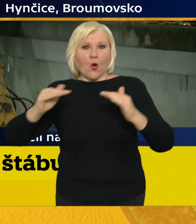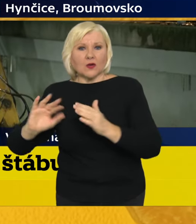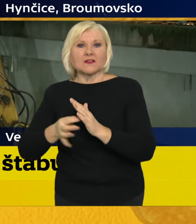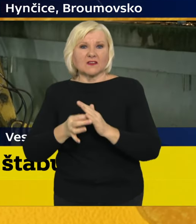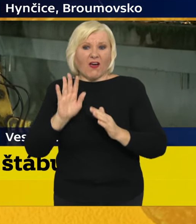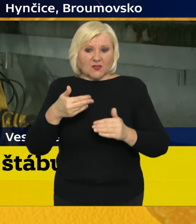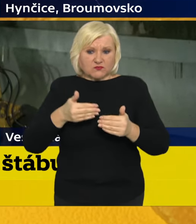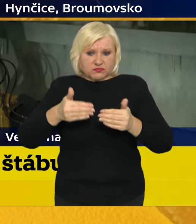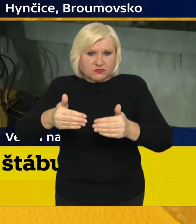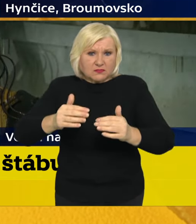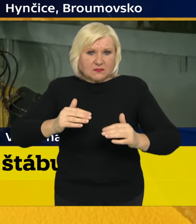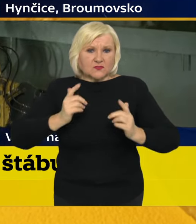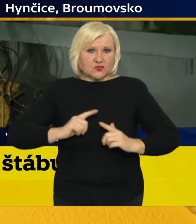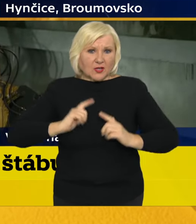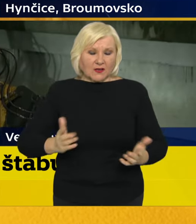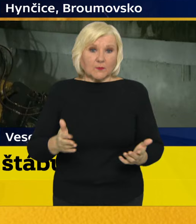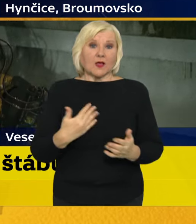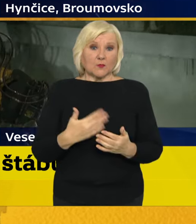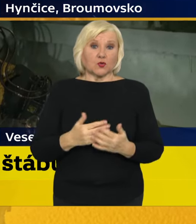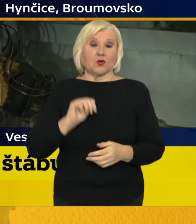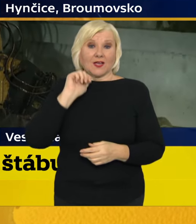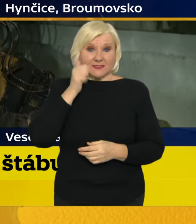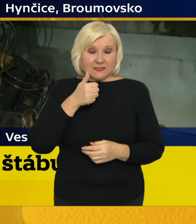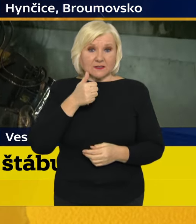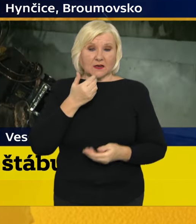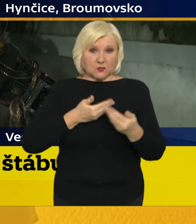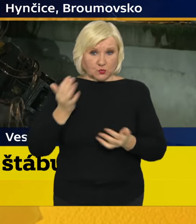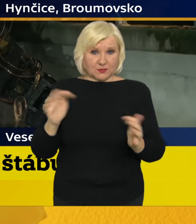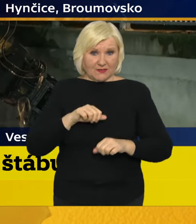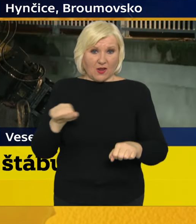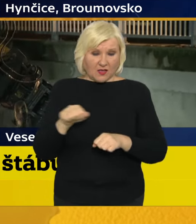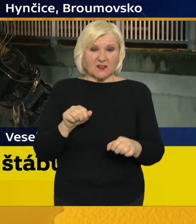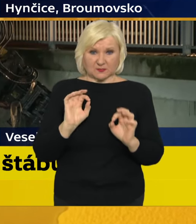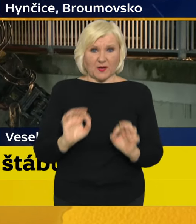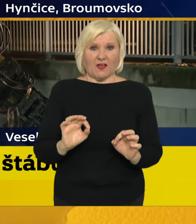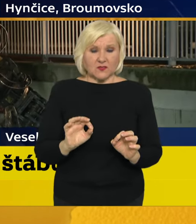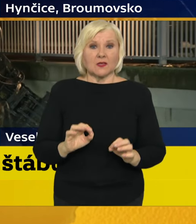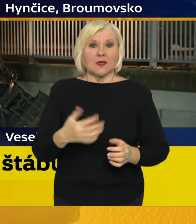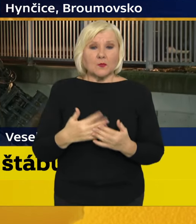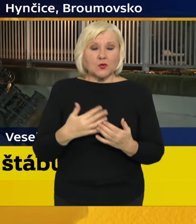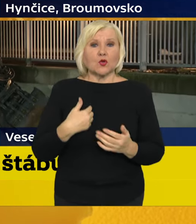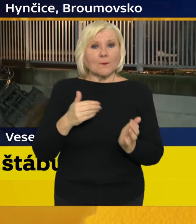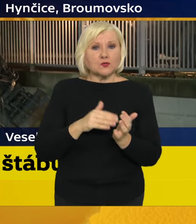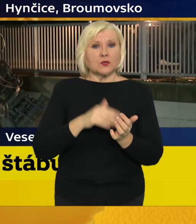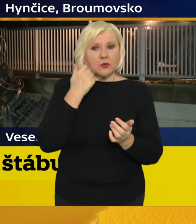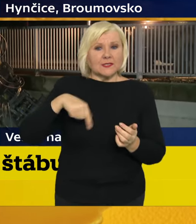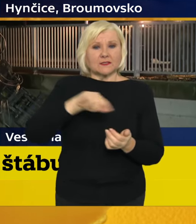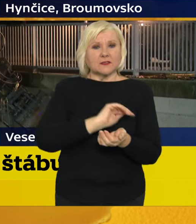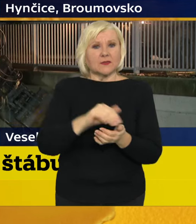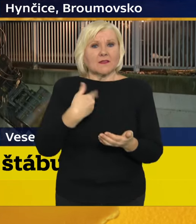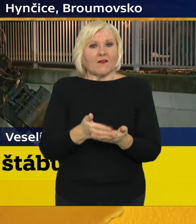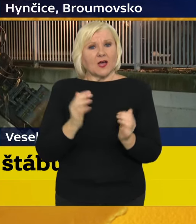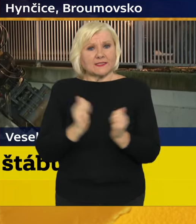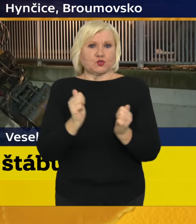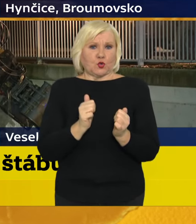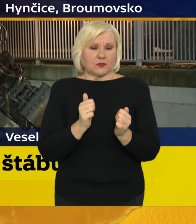vláda je tady také proto, a pan premiér jsi provoval velmi správně, pro to byl, aby jsme lidi ubezpečili. Aby jsme ubezpečili